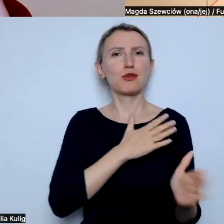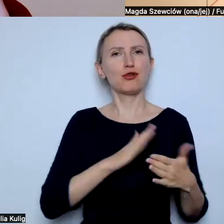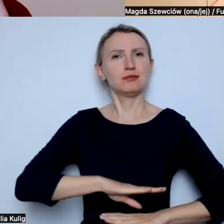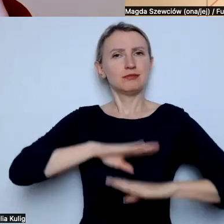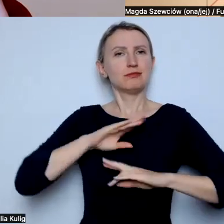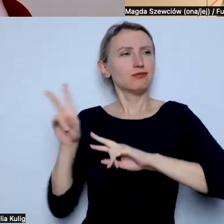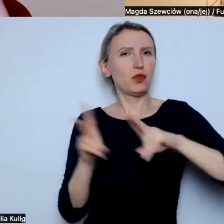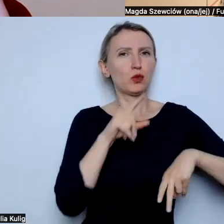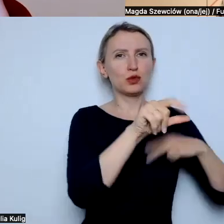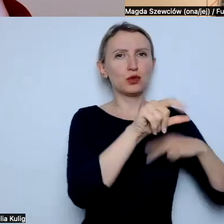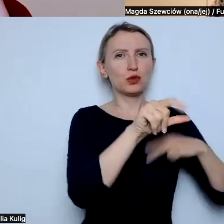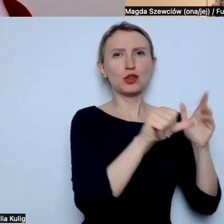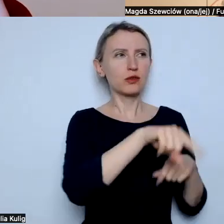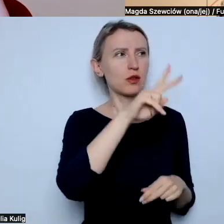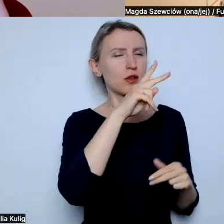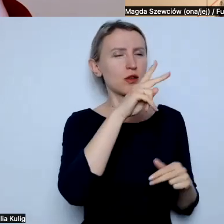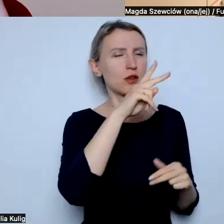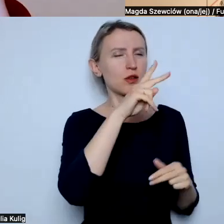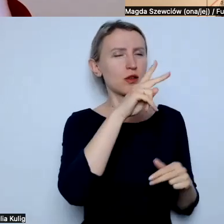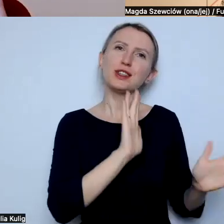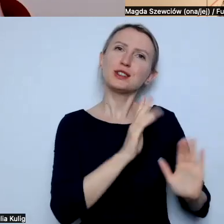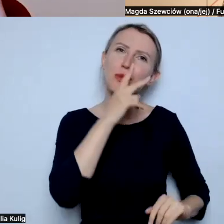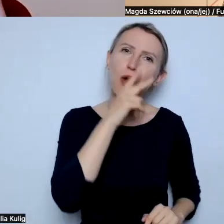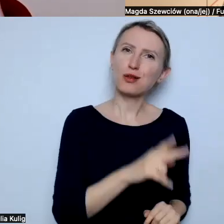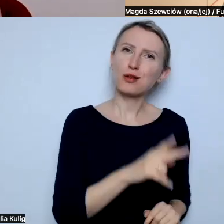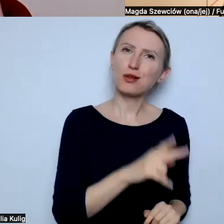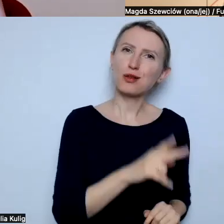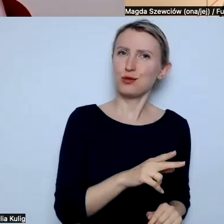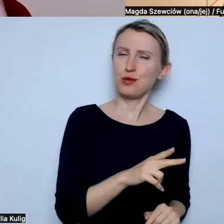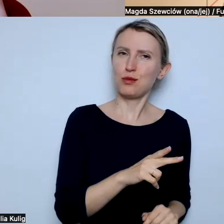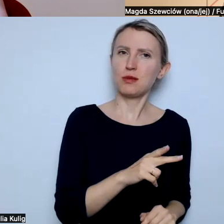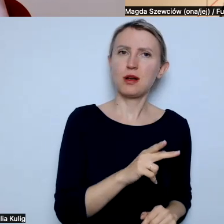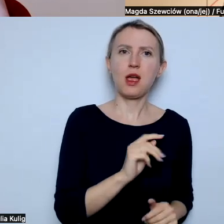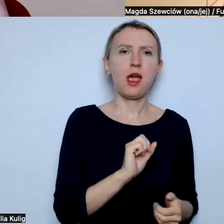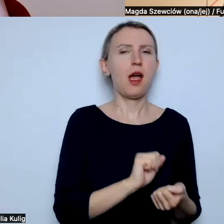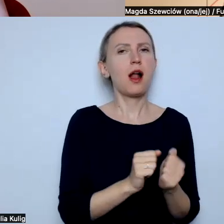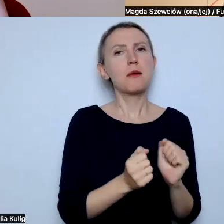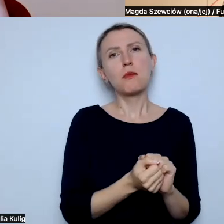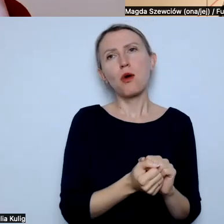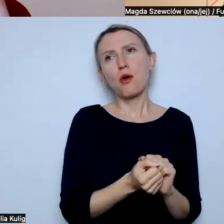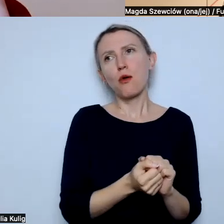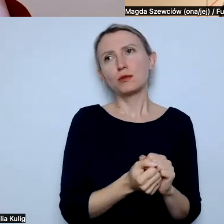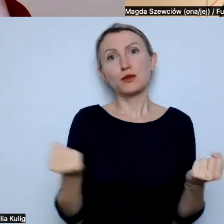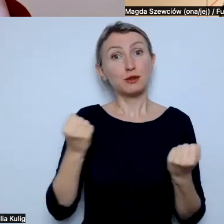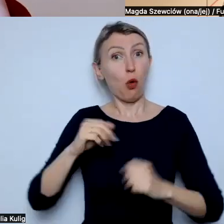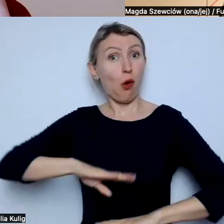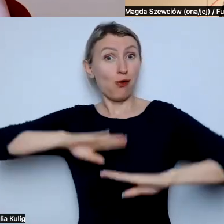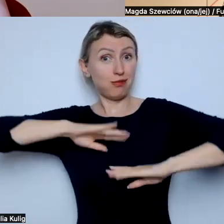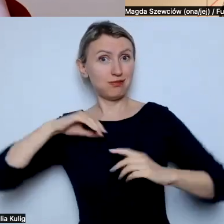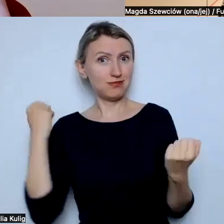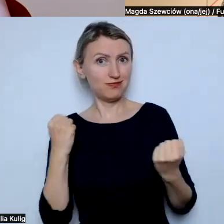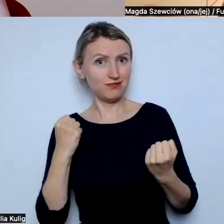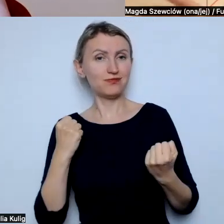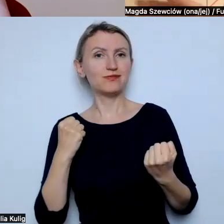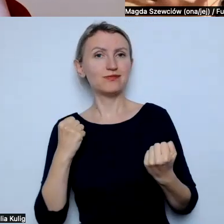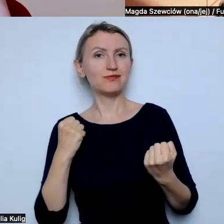też pomoże mi zobaczyć inaczej to miejsce albo też na tyle przy wzmocnieniu jednak